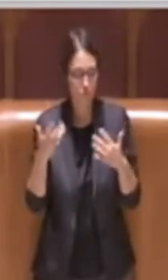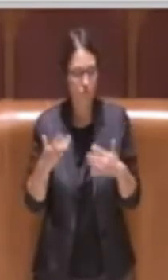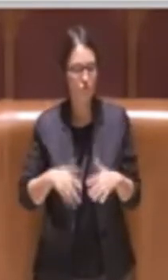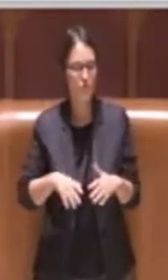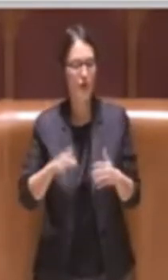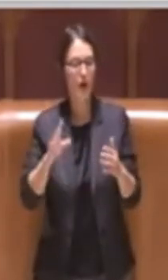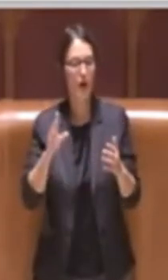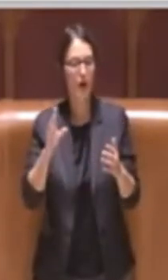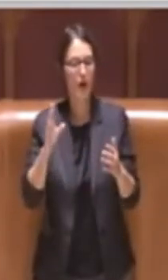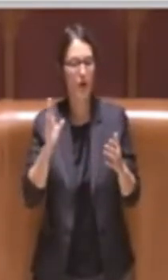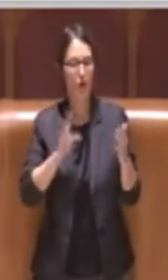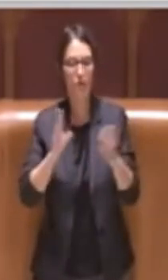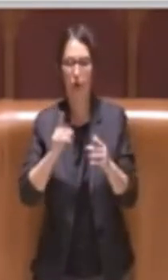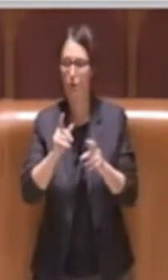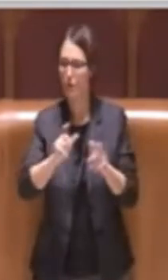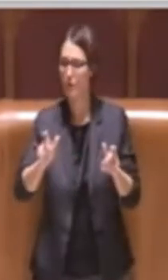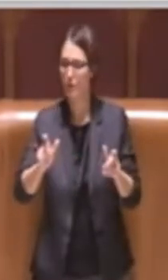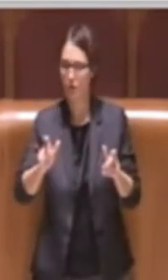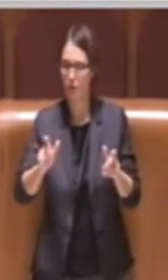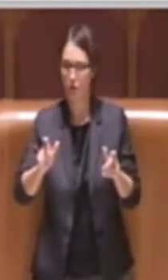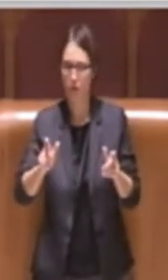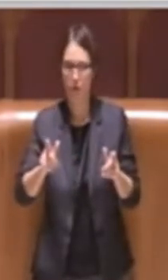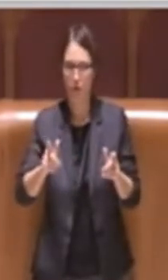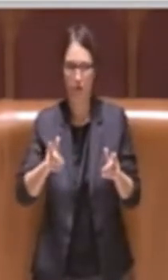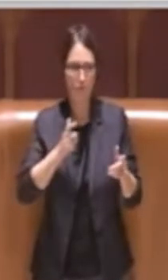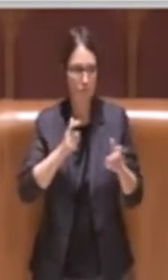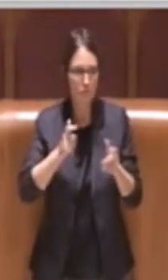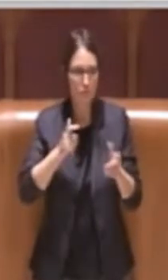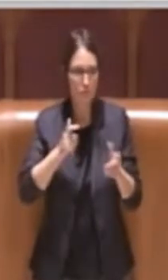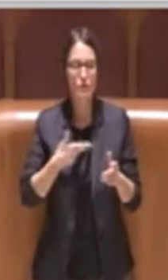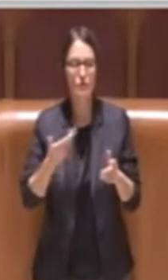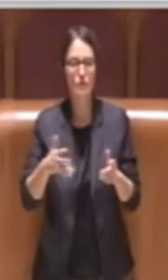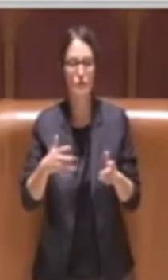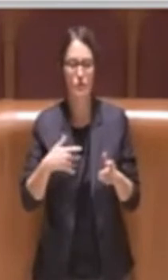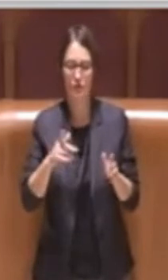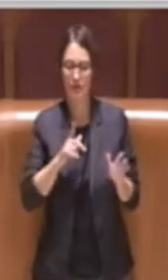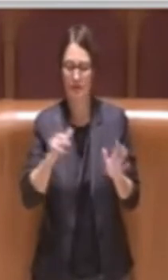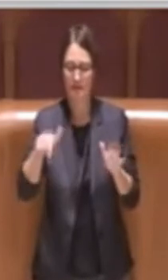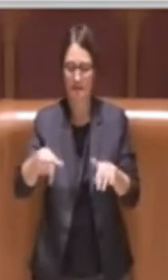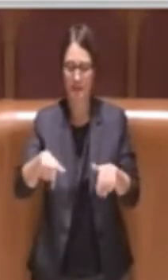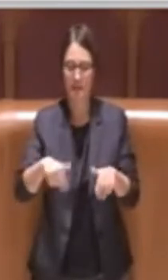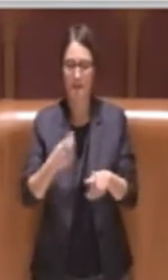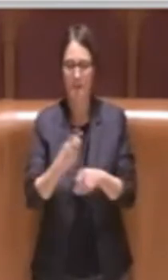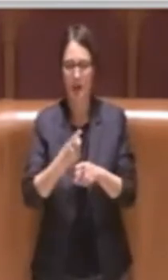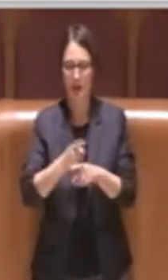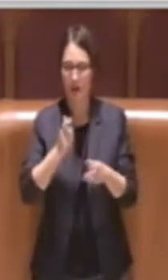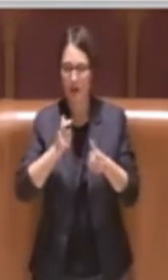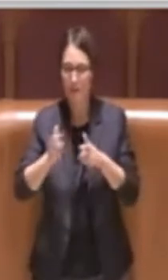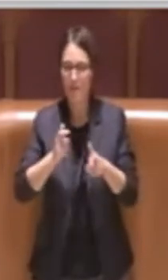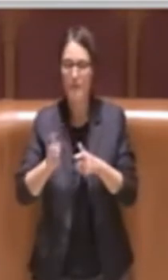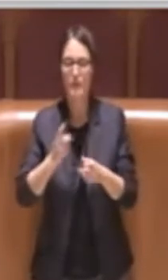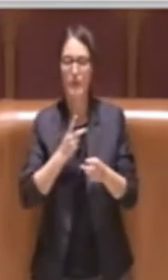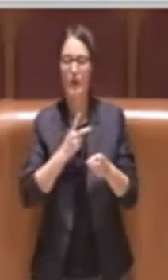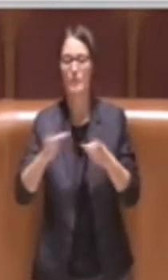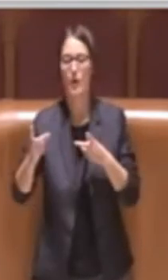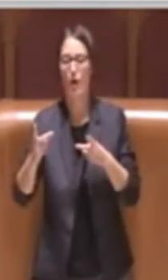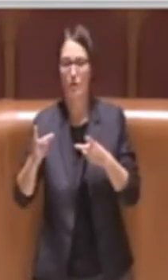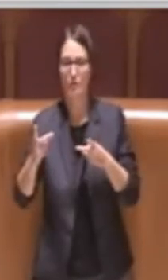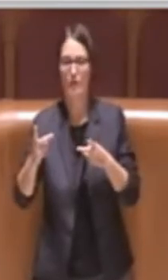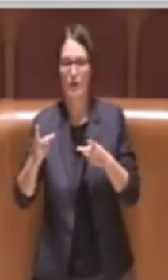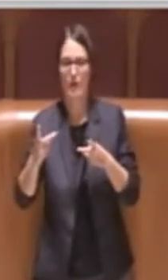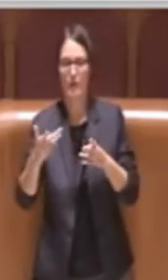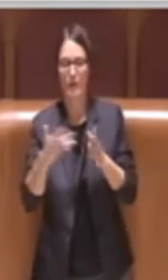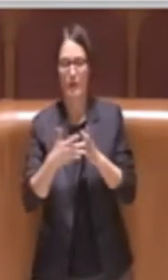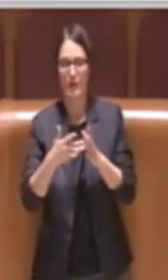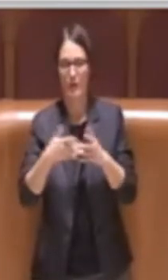le persone, un confronto che continua e continuerà ancora nell'arco della settimana per cercare di minimizzare e di mandare a regime il nuovo